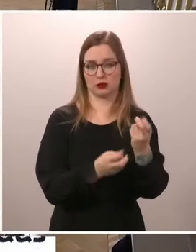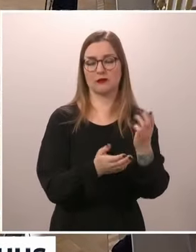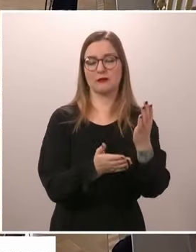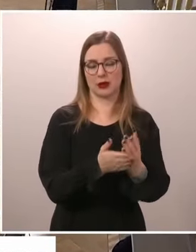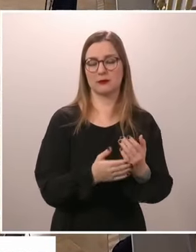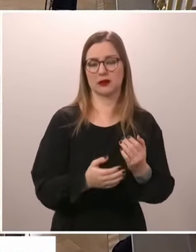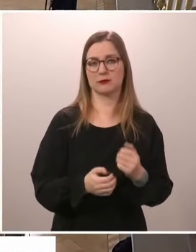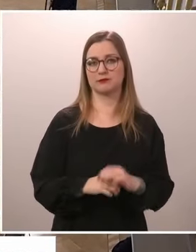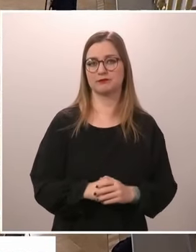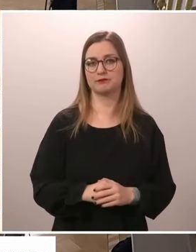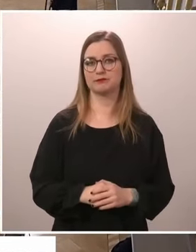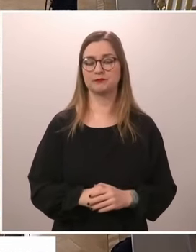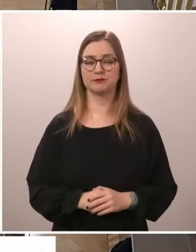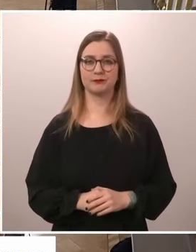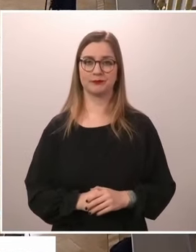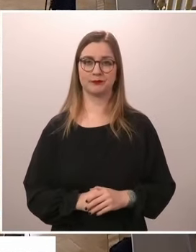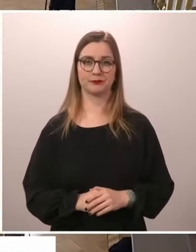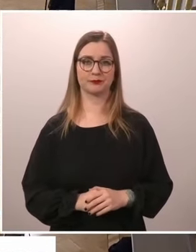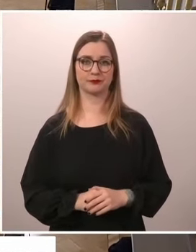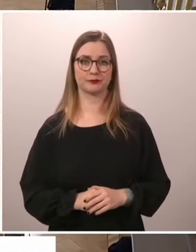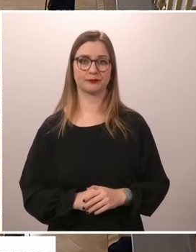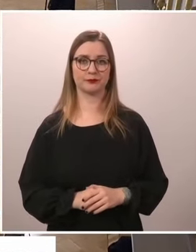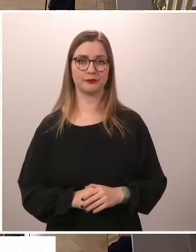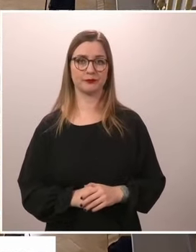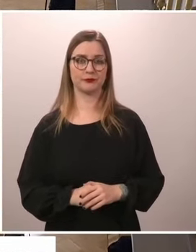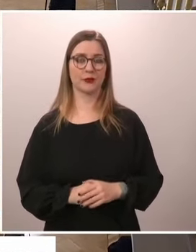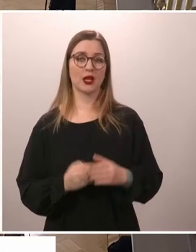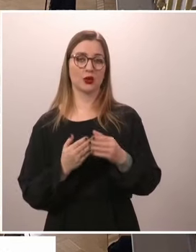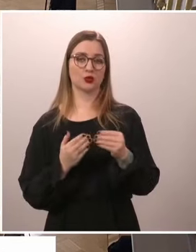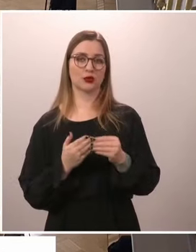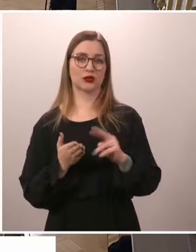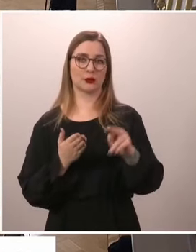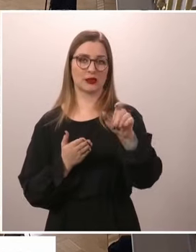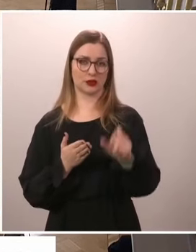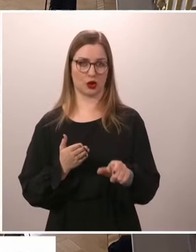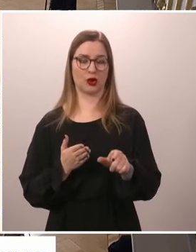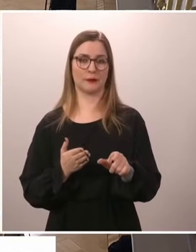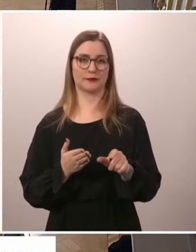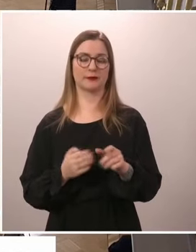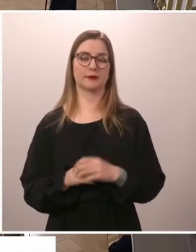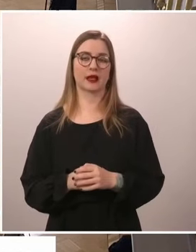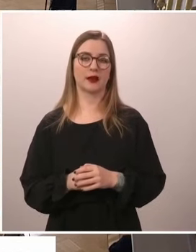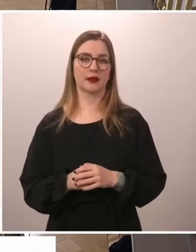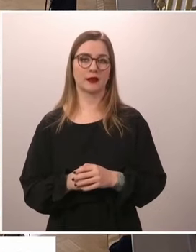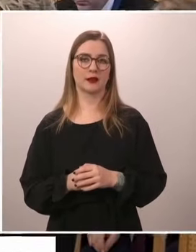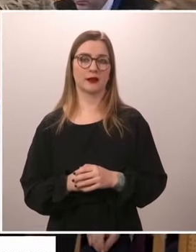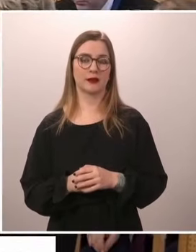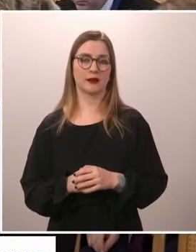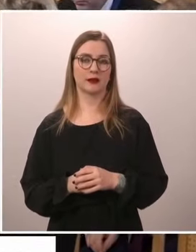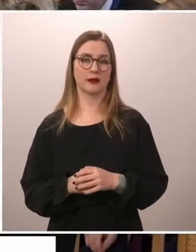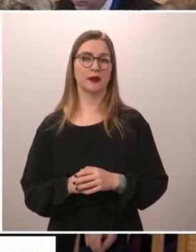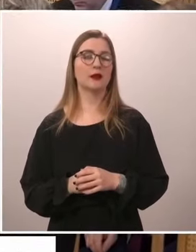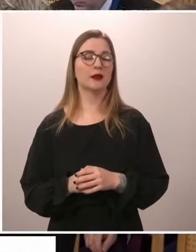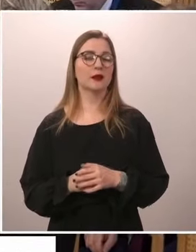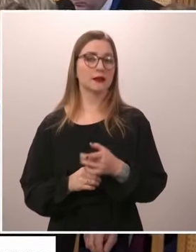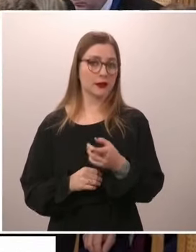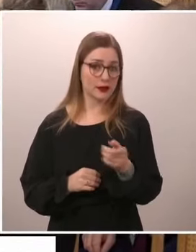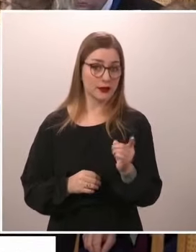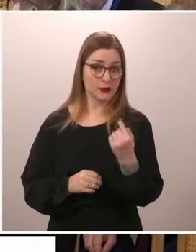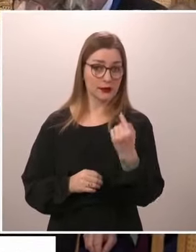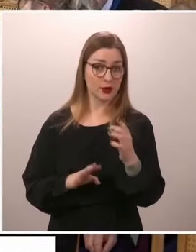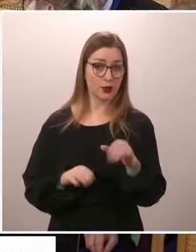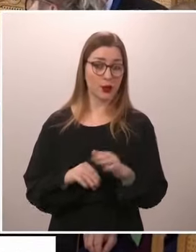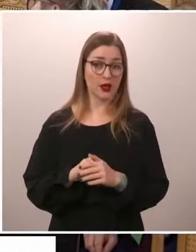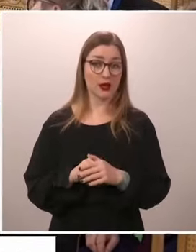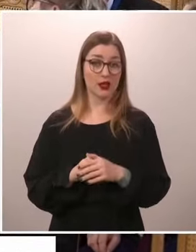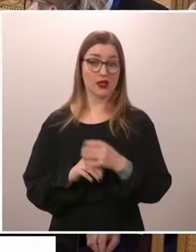Niinistö saapuu linnaan. Uutistoimista AAP, Associated Press. Huomasitte, tuossa autossa oli... Te olette sanoneet, että Suomella ei